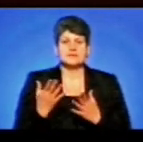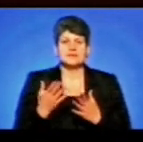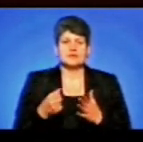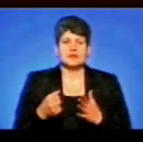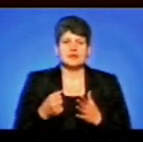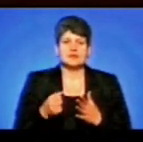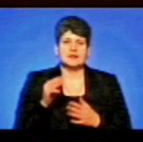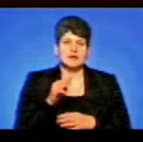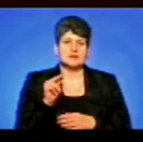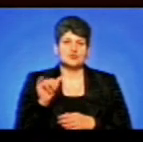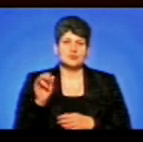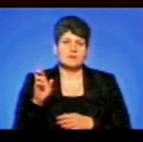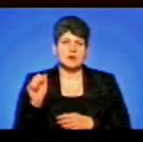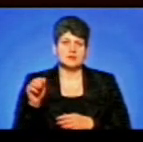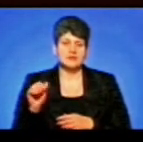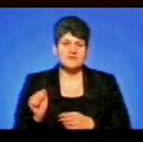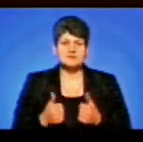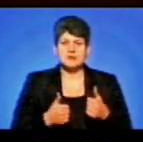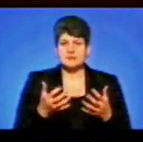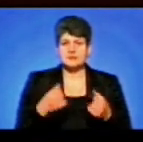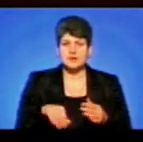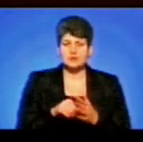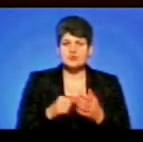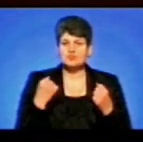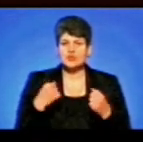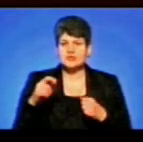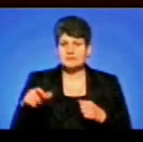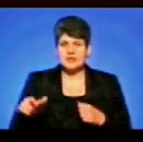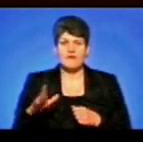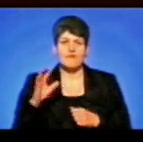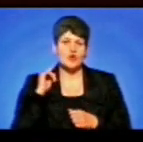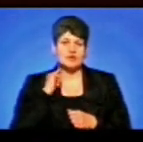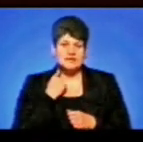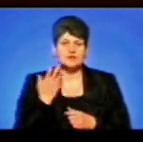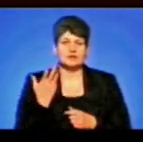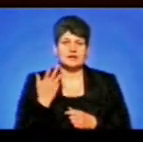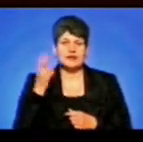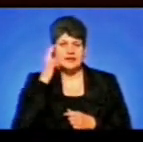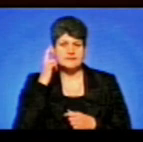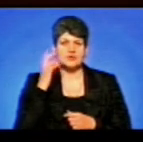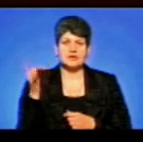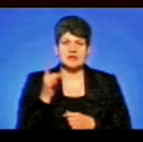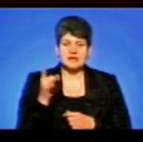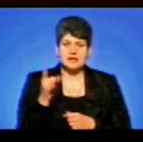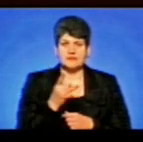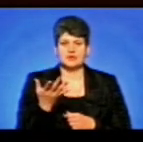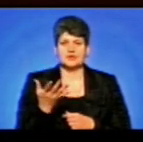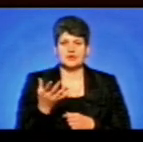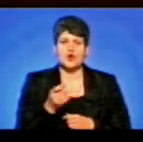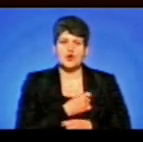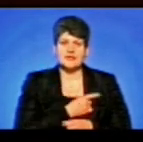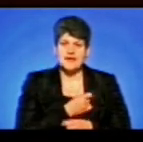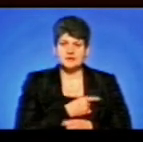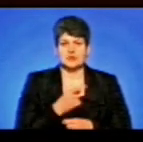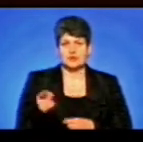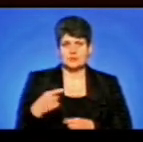Тетяна Чубата. У змаганнях беруть участь спортсмени з Волинської, Хмельницької, Київської, Львівської, Рівненської, Одеської і Тернопільської